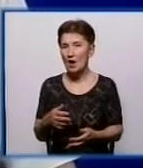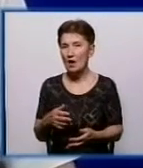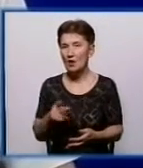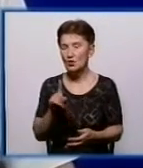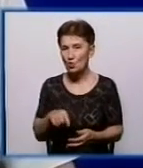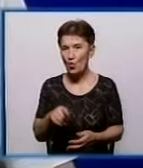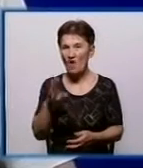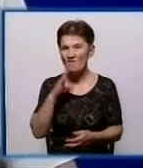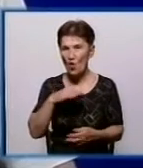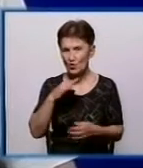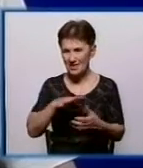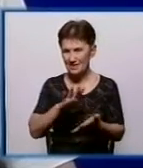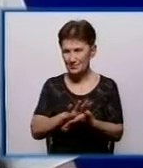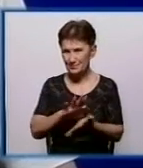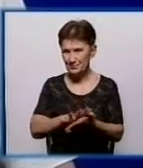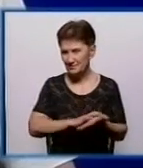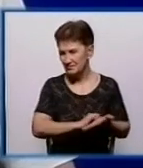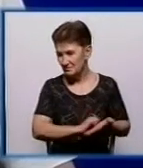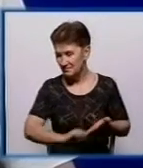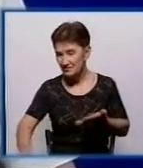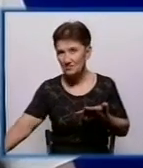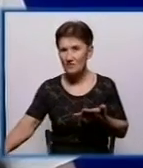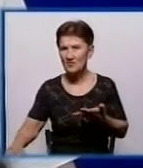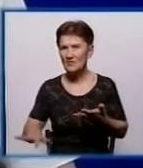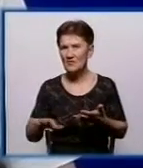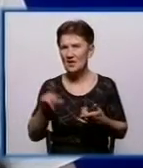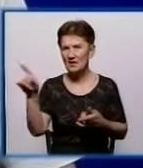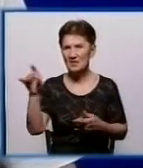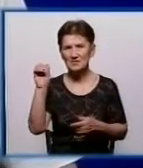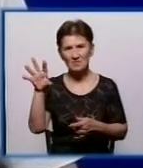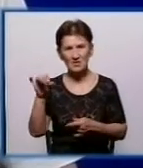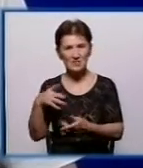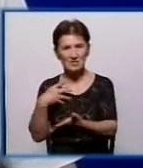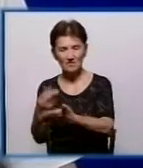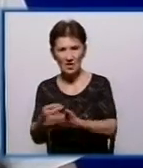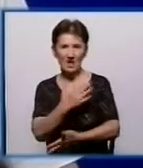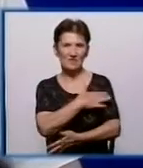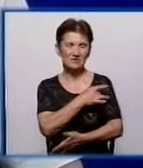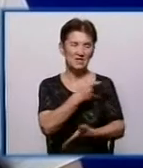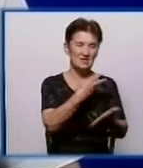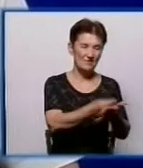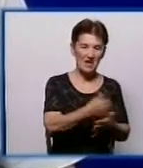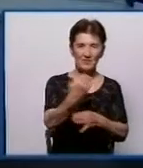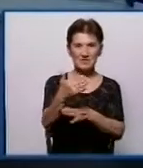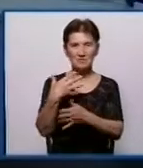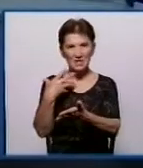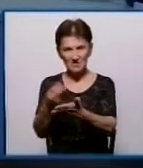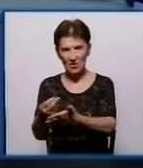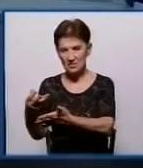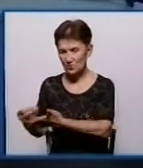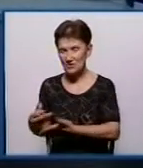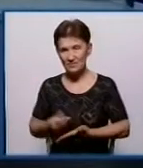то водовідведення в нас є локальні очисні споруди у Світловодську свої, в Олександрії свої, у Знаменці свої, в Кропивницькому свої.